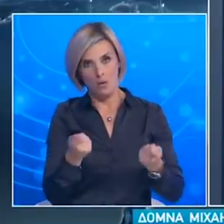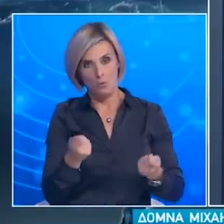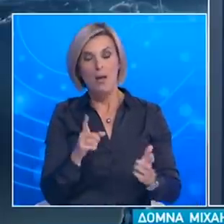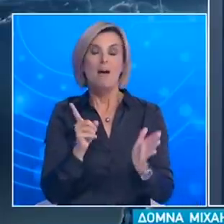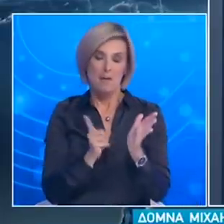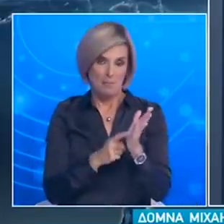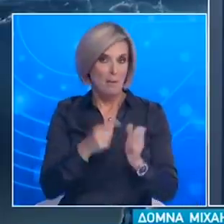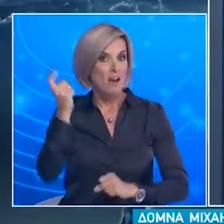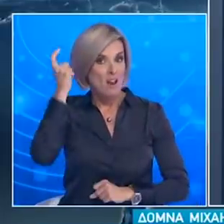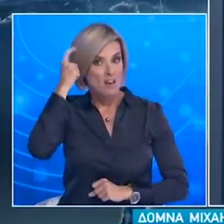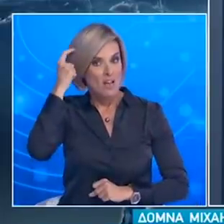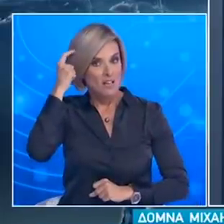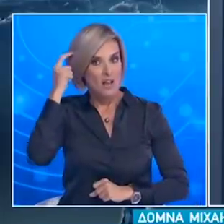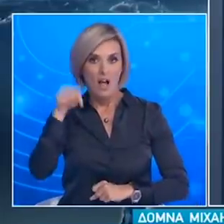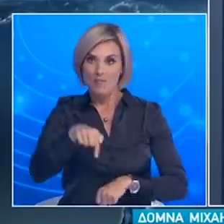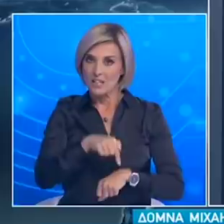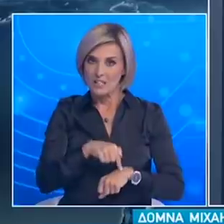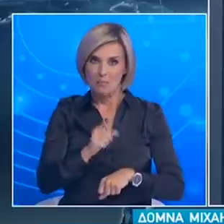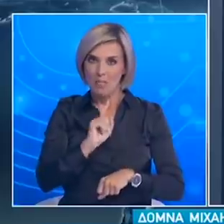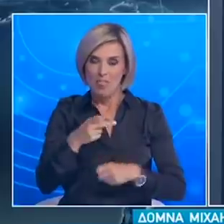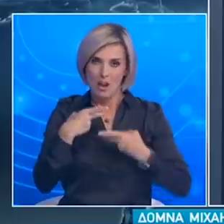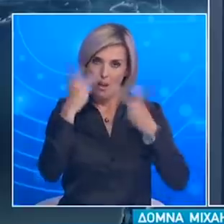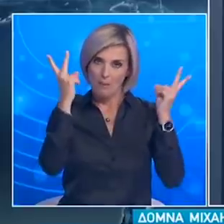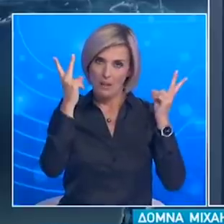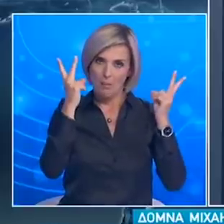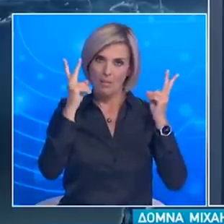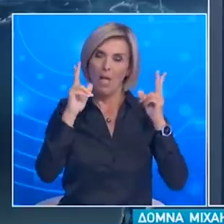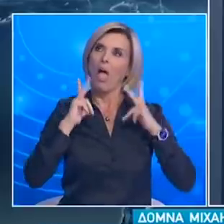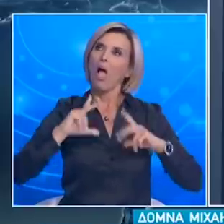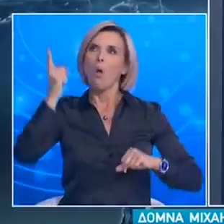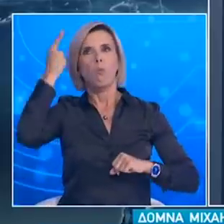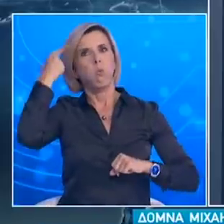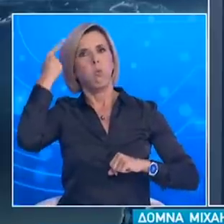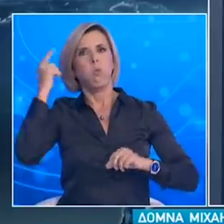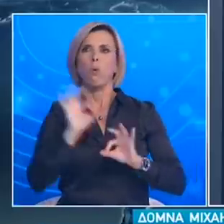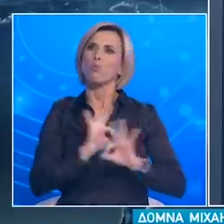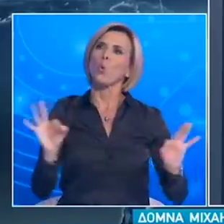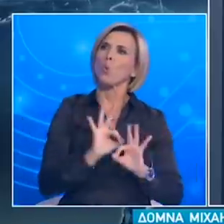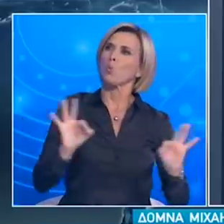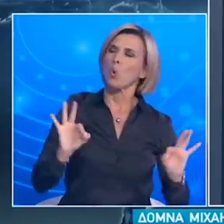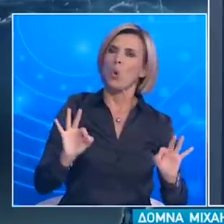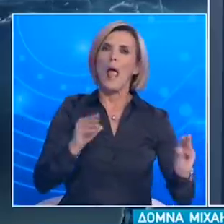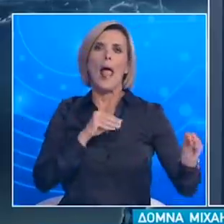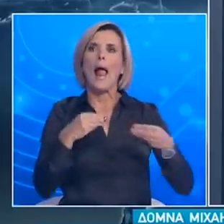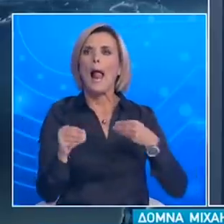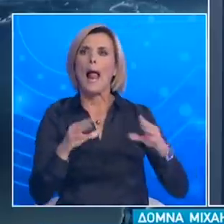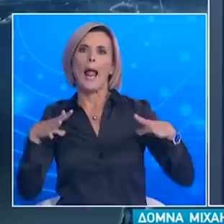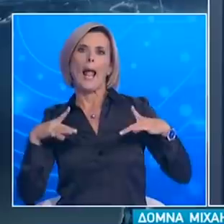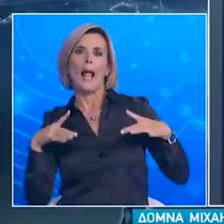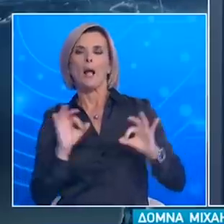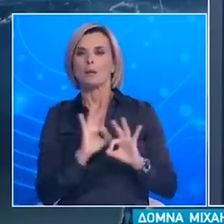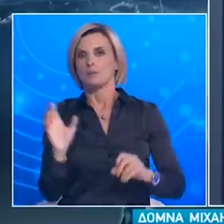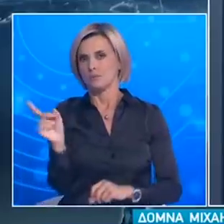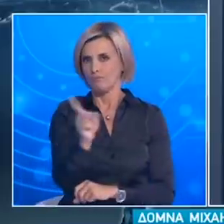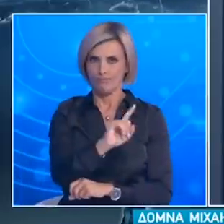καταλάβουμε ότι οι συνθήκες δεν επιτρέπουν σε κανέναν μας εφησυχασμό δεν επιτρέπουν σε κανέναν μας ελαστικότητα στην άσκηση των